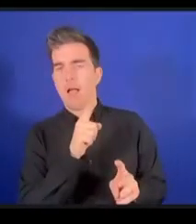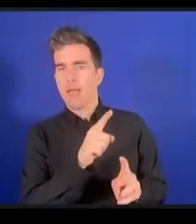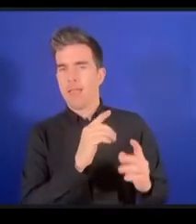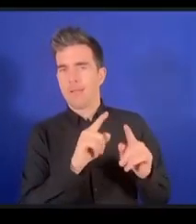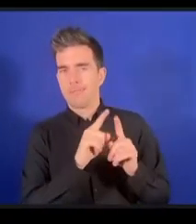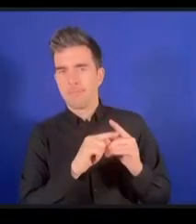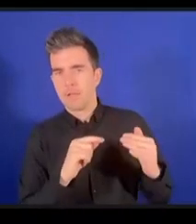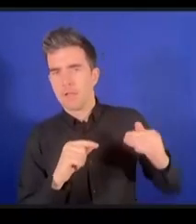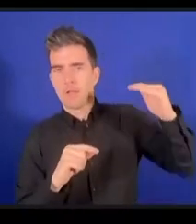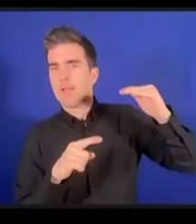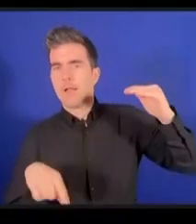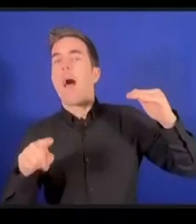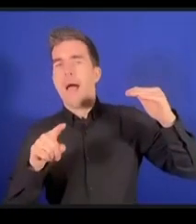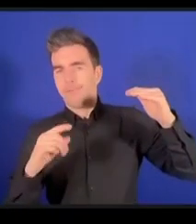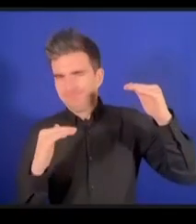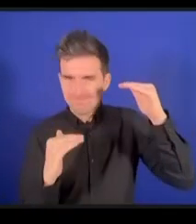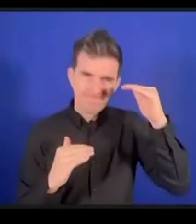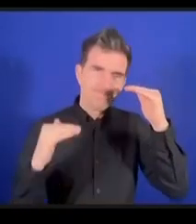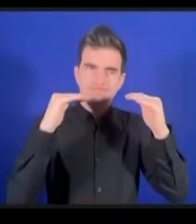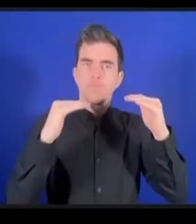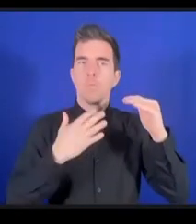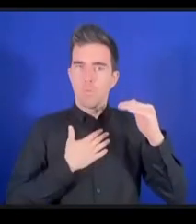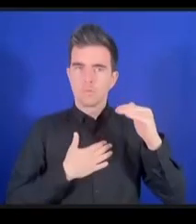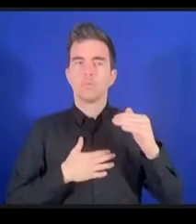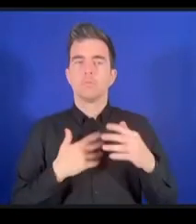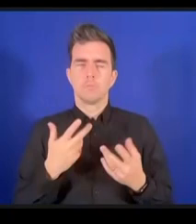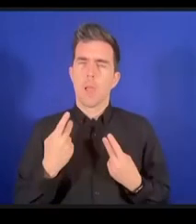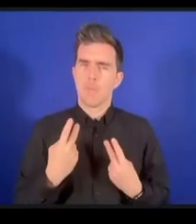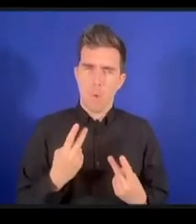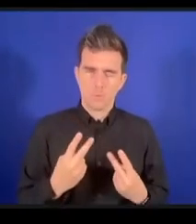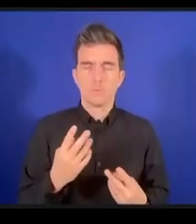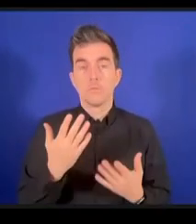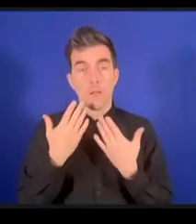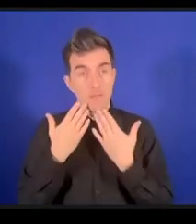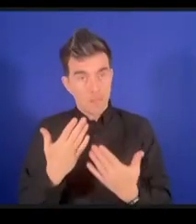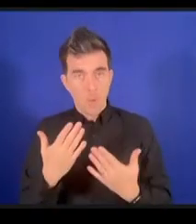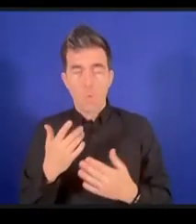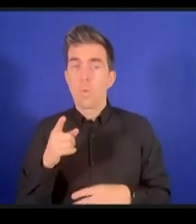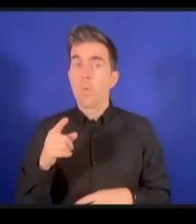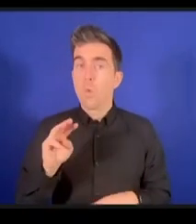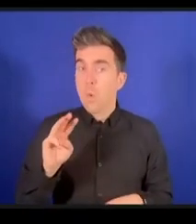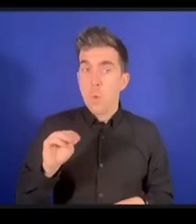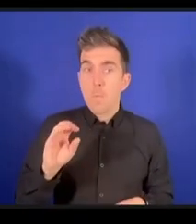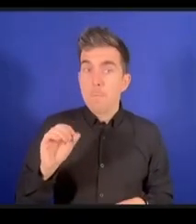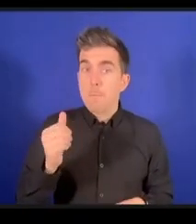Mohamed vous vouliez aussi dire quelque chose oui en deux mots